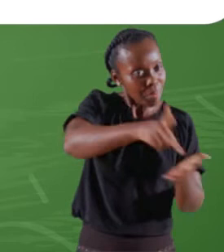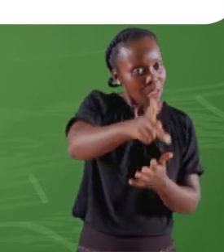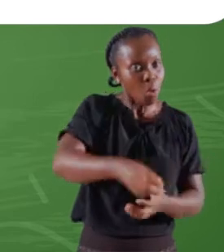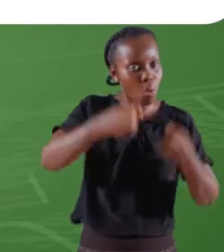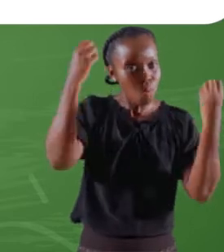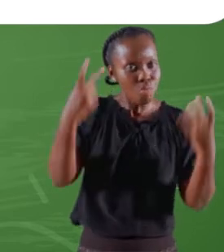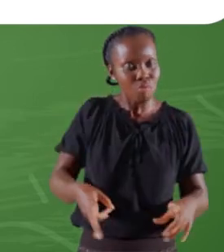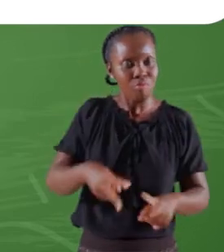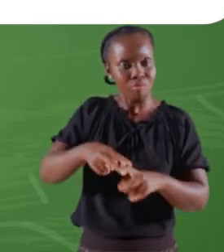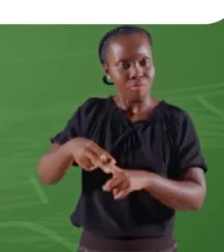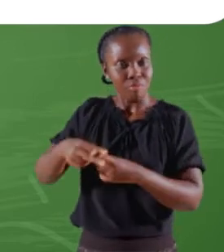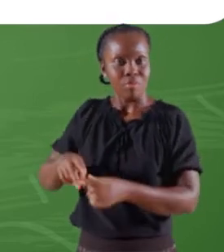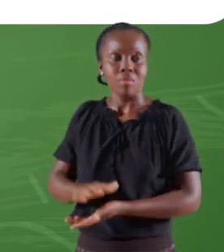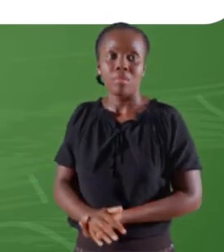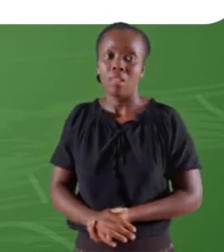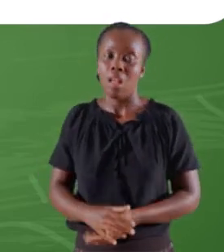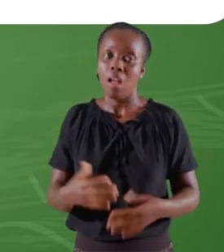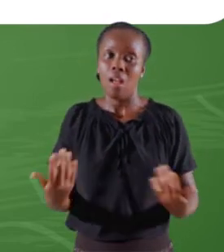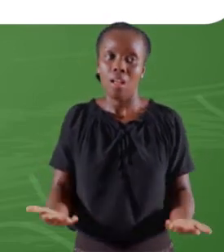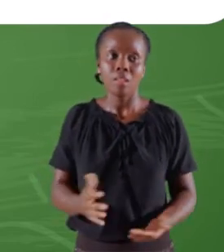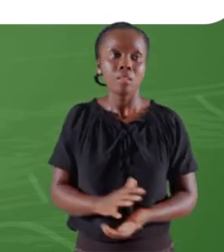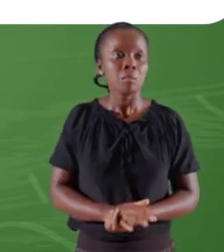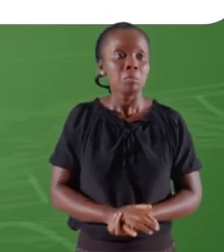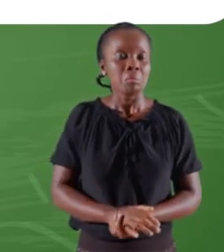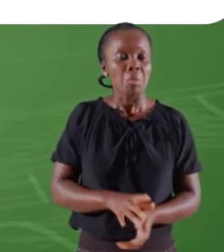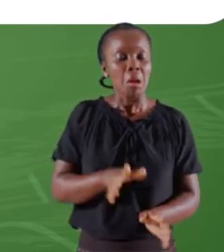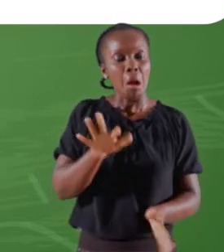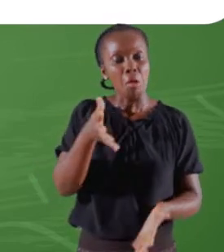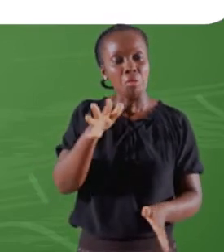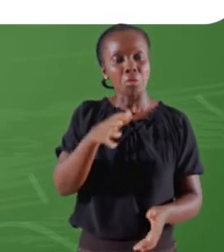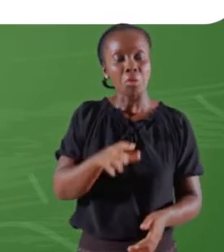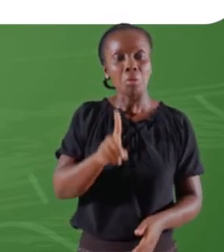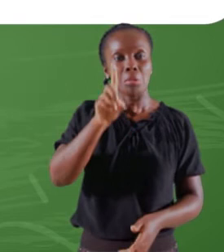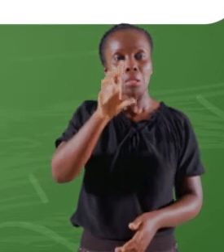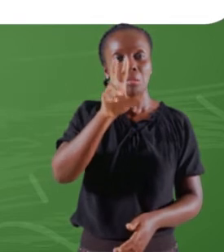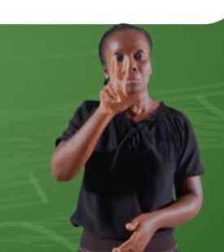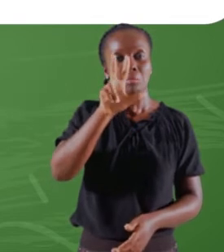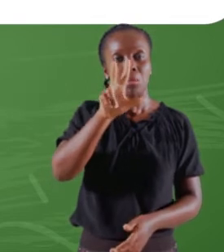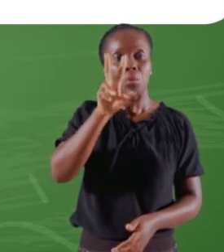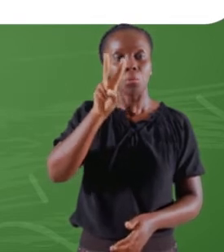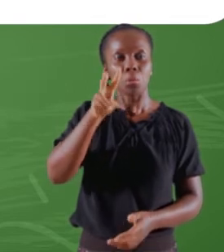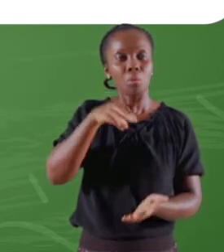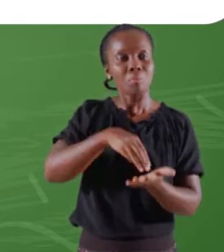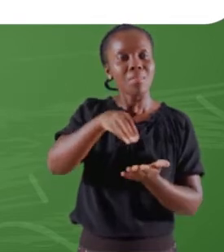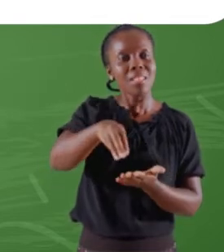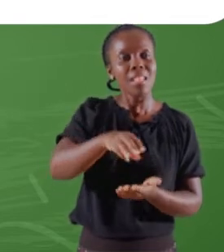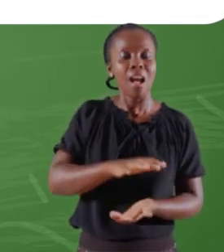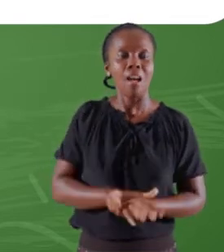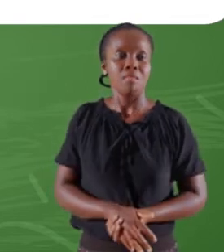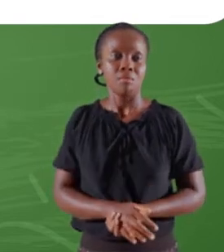réparations. Ces réparations sont estimées à 132 milliards de marques or.